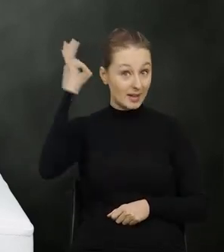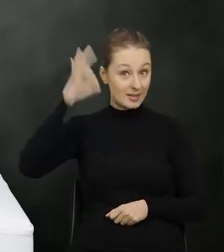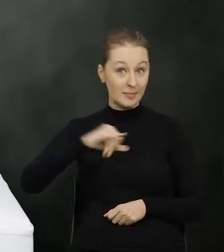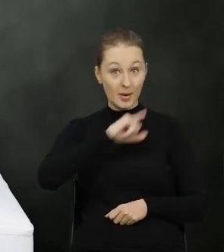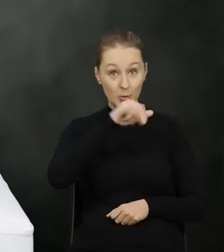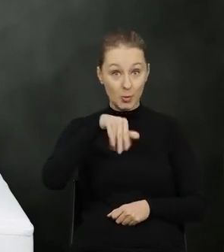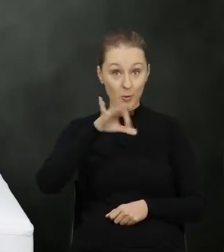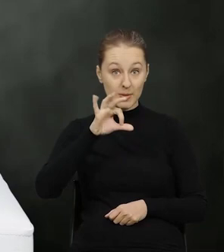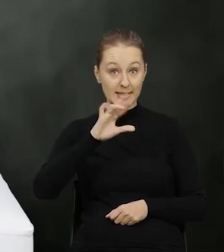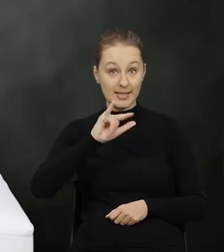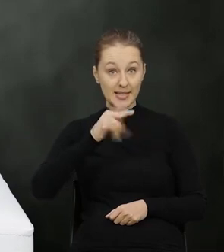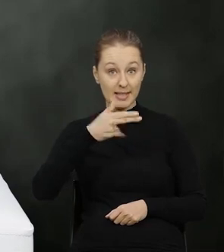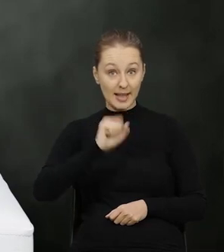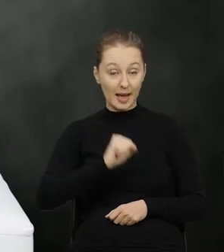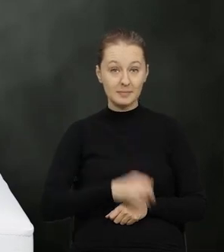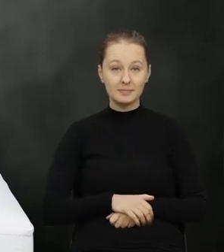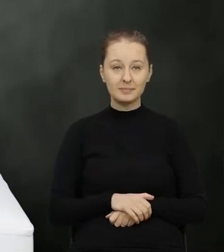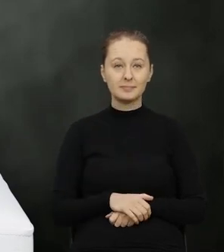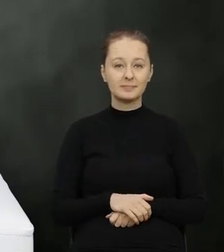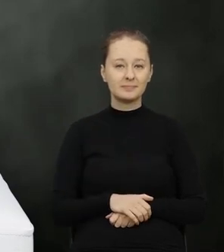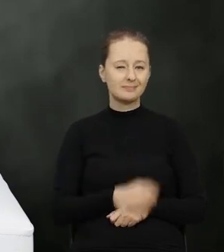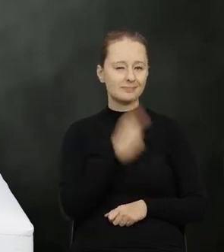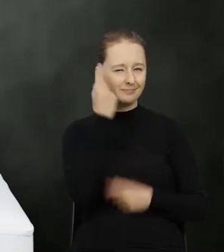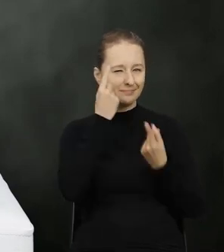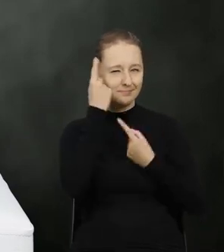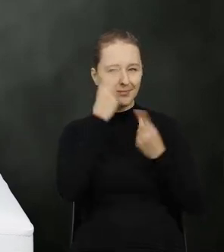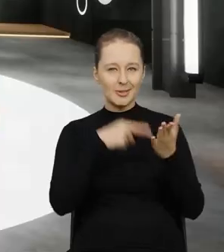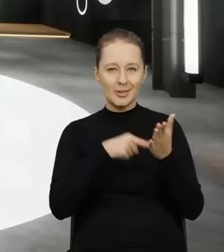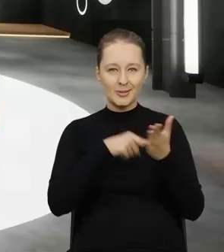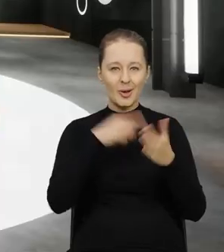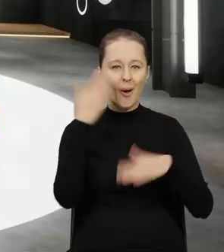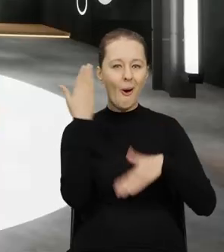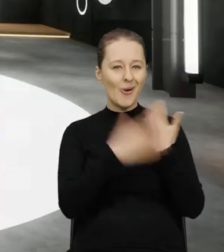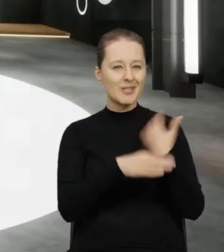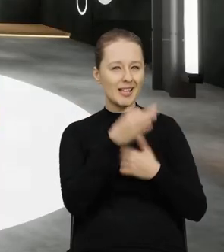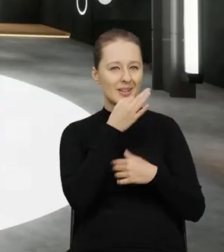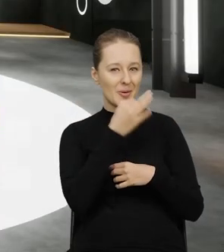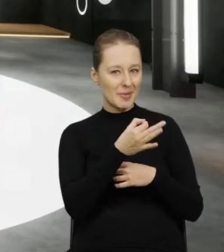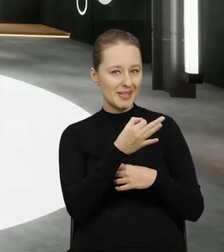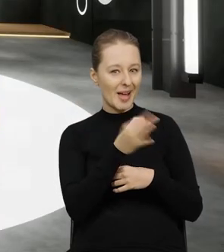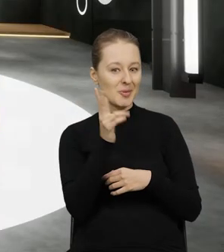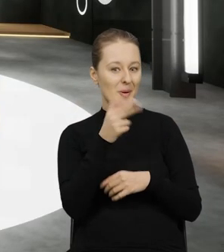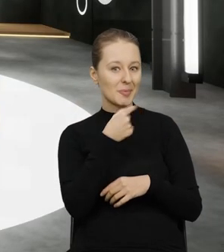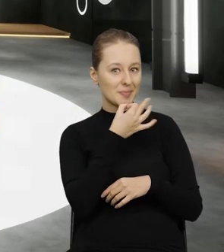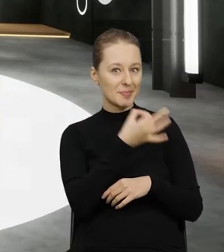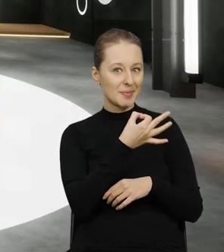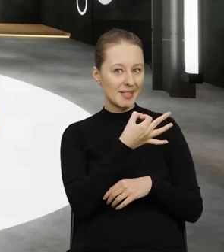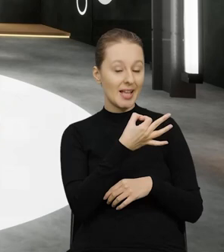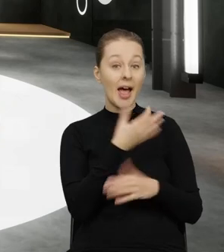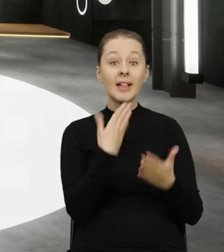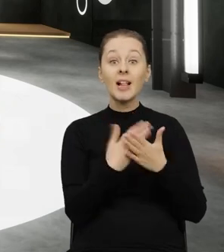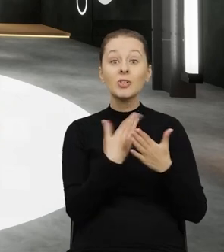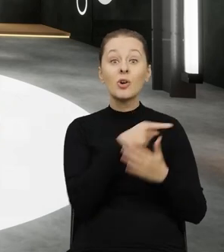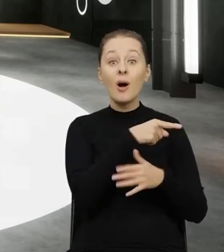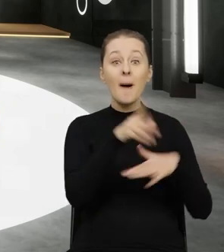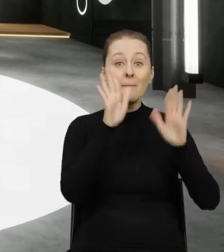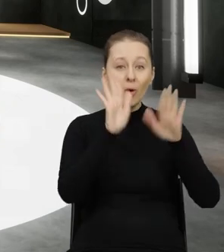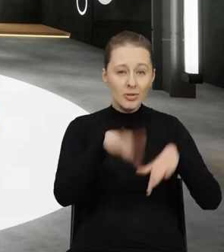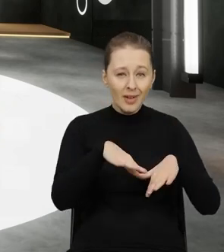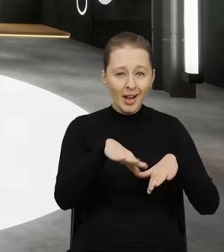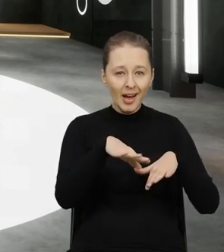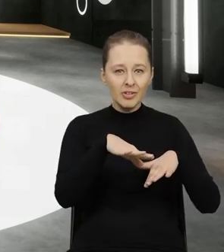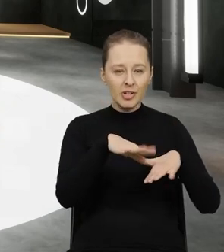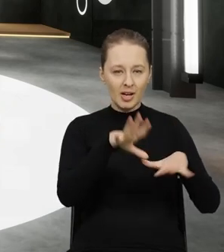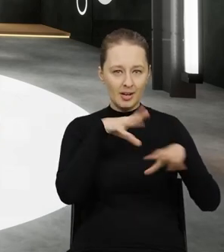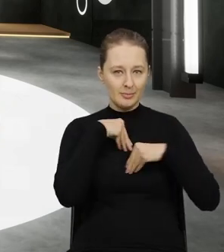Pierwsze pytanie mam do pani Justyny. Pani Justyno, myślę, że w kontekście tego ostatniego pytania ktoś zadał takie pytania. Dlaczego pozwalacie